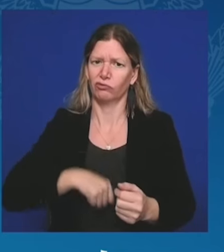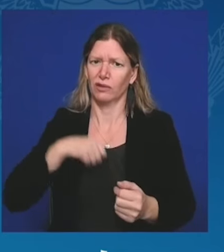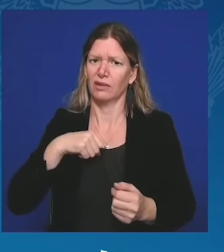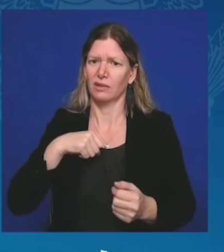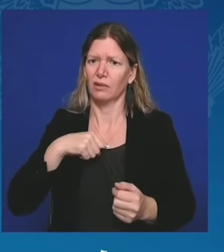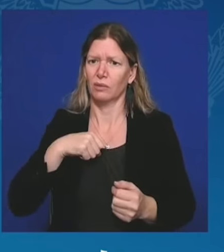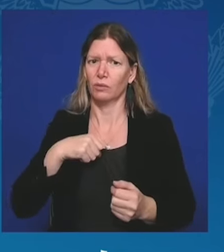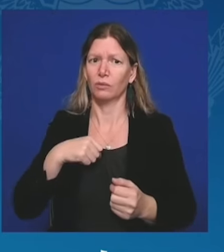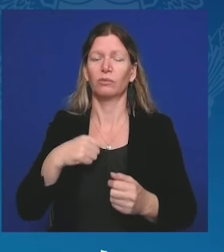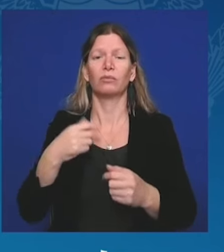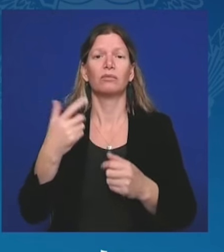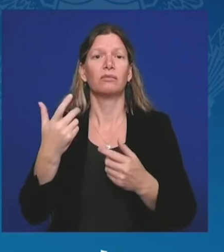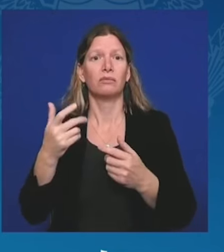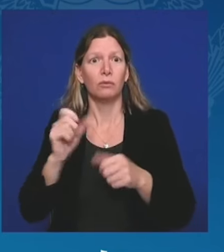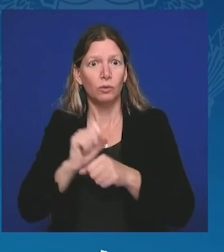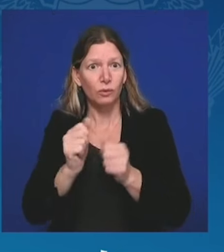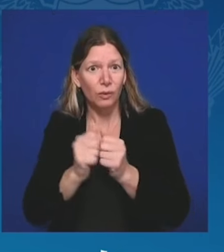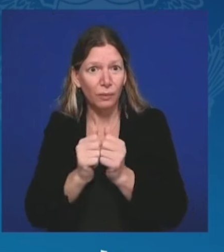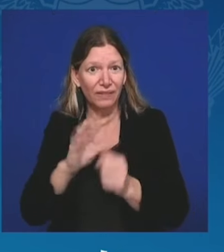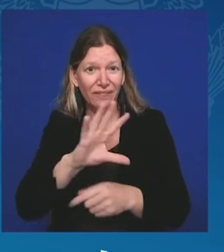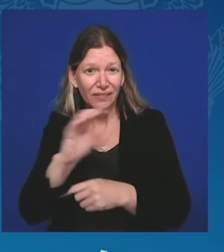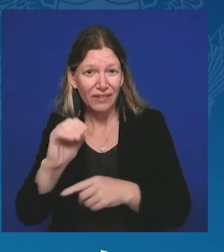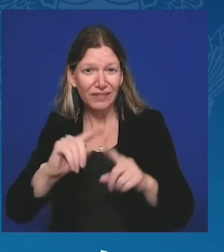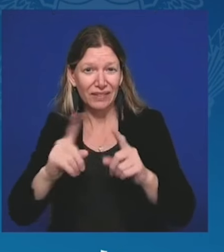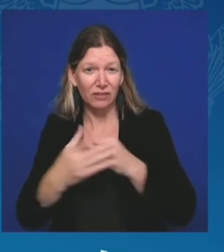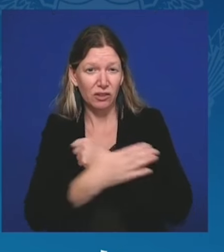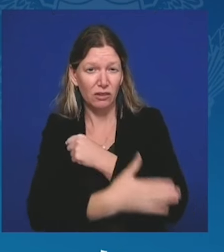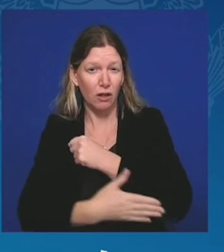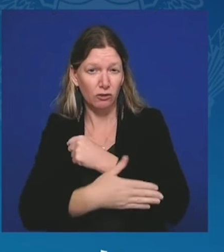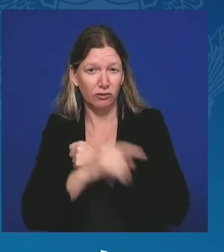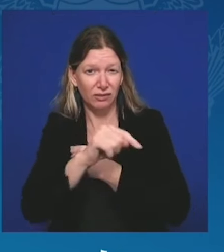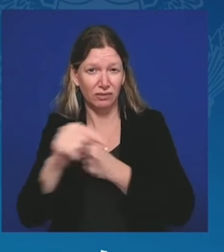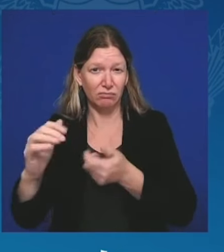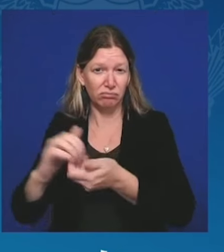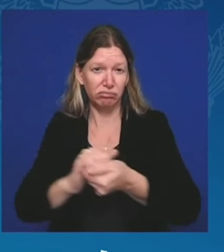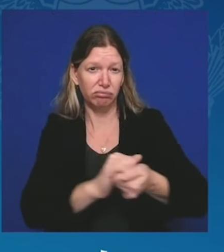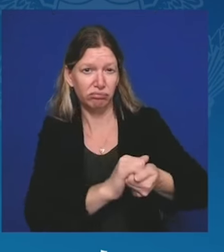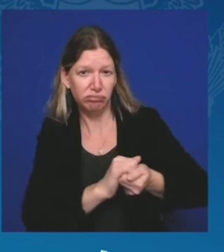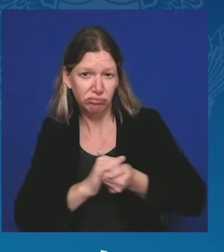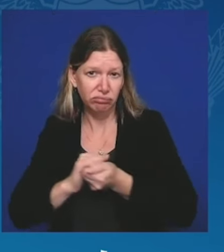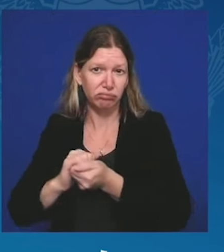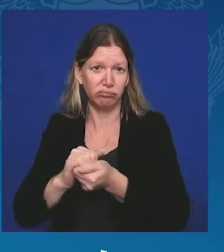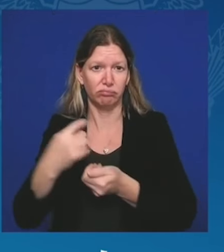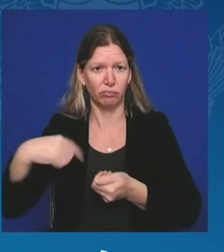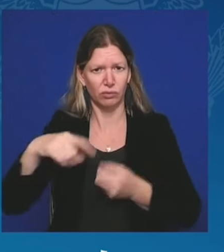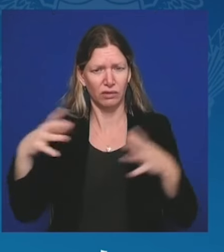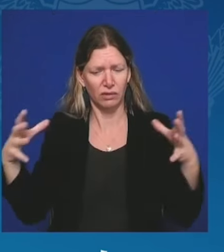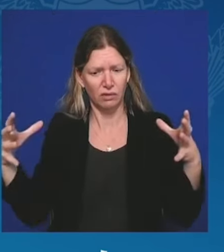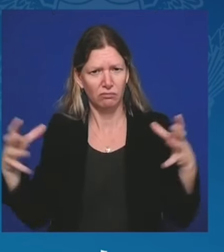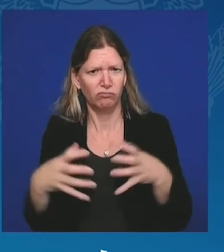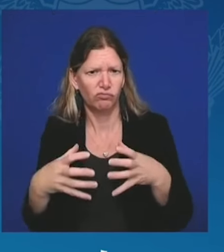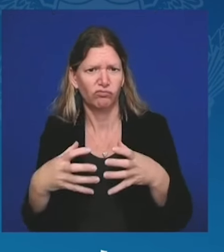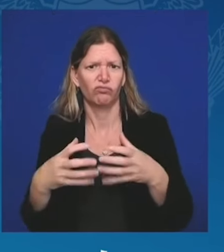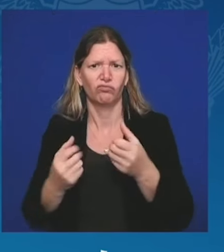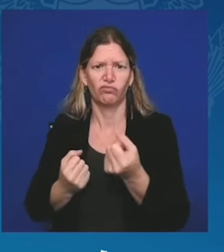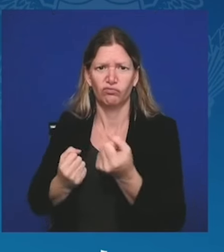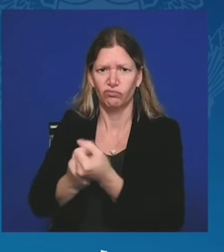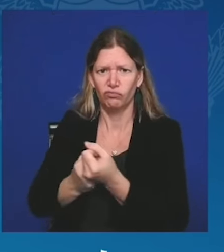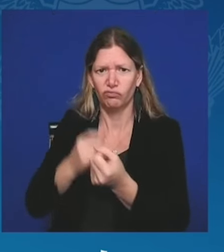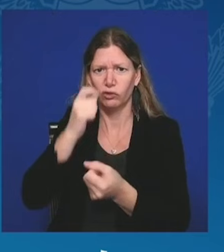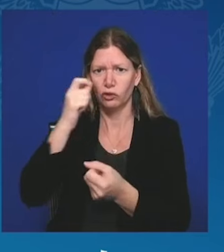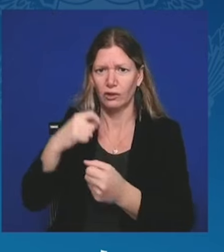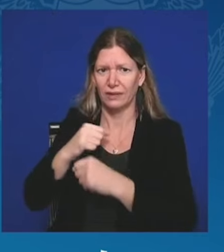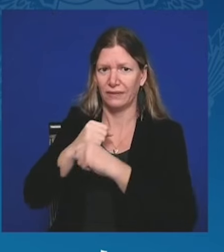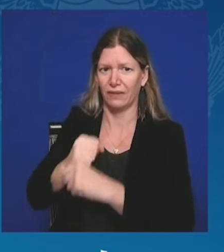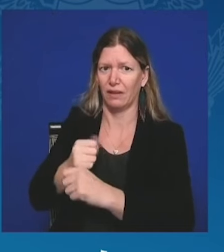stworzyliśmy, aby umożliwić Ukrainie obronę. Dzięki tej koalicji oraz umiejętnościom i odwadze ukraińskiego narodu,